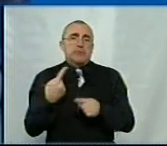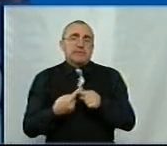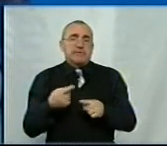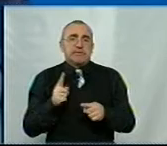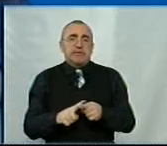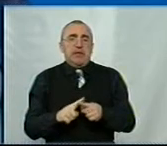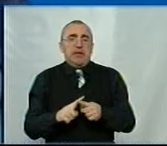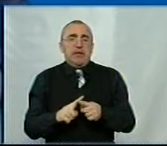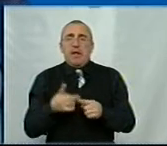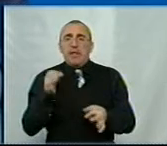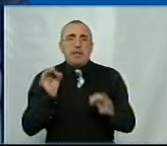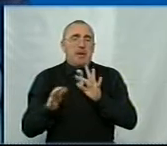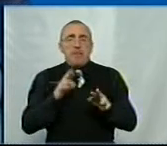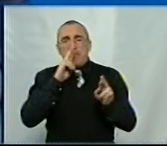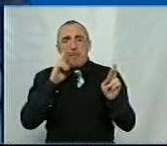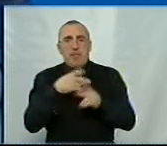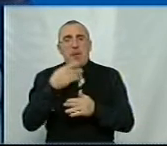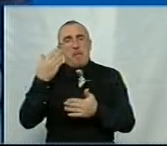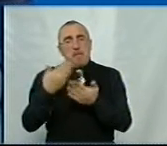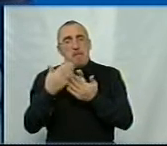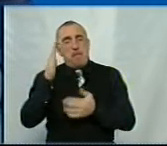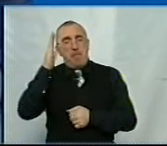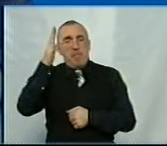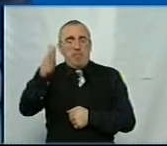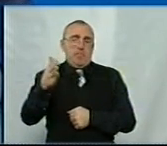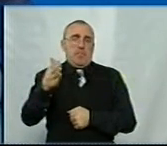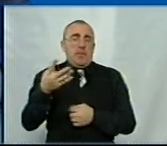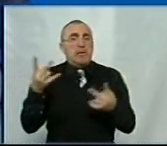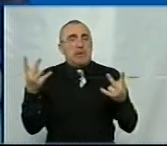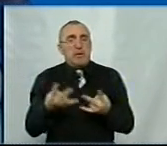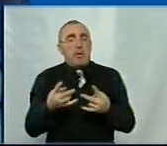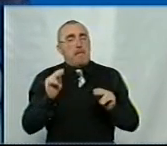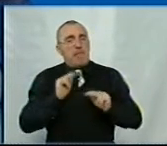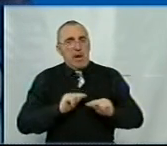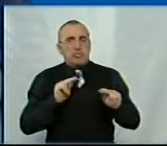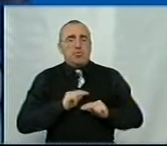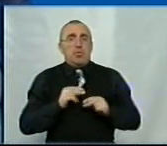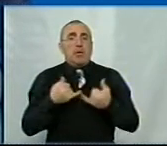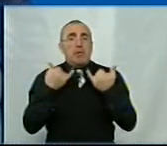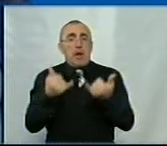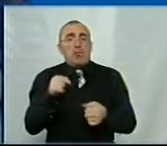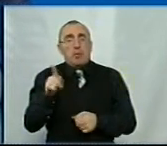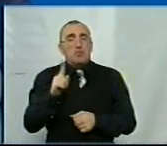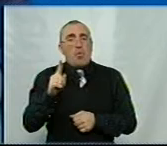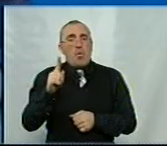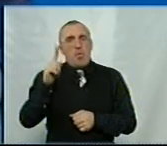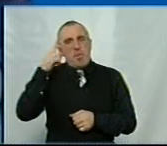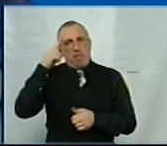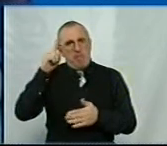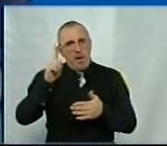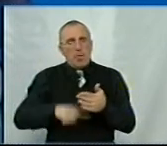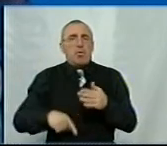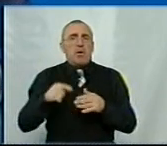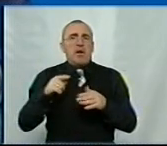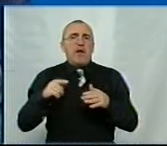несправедливі і неправильні прогнози. Треба попрацювати для того, щоб переконатися в